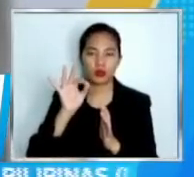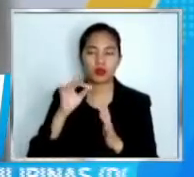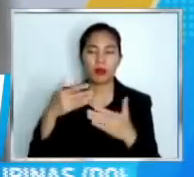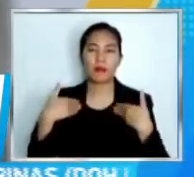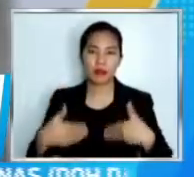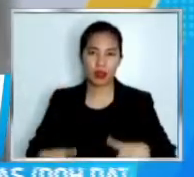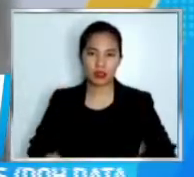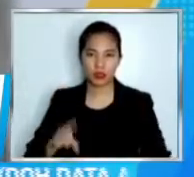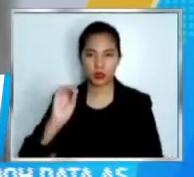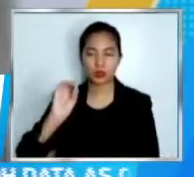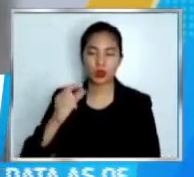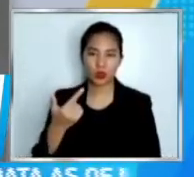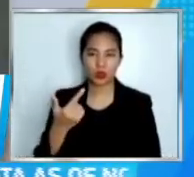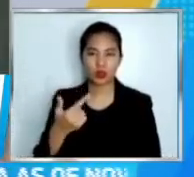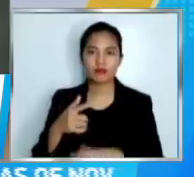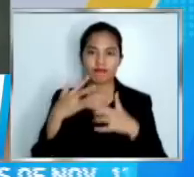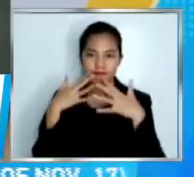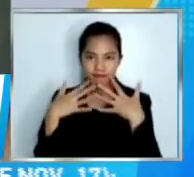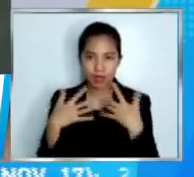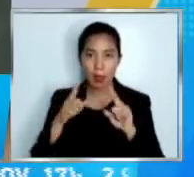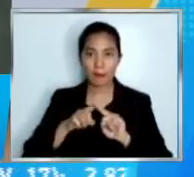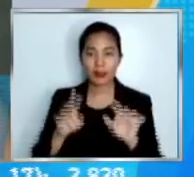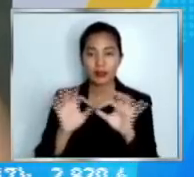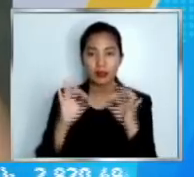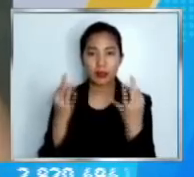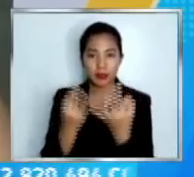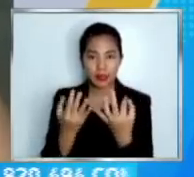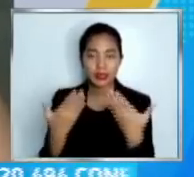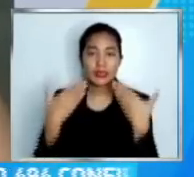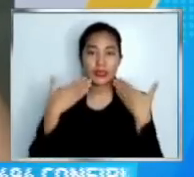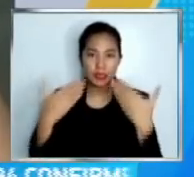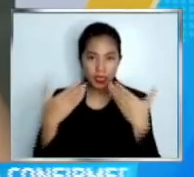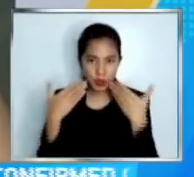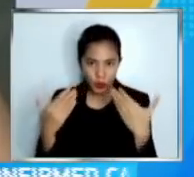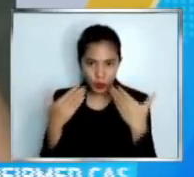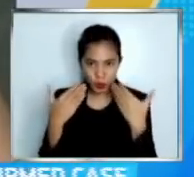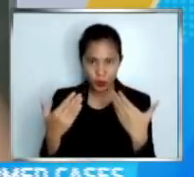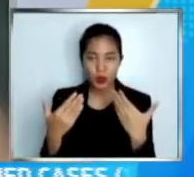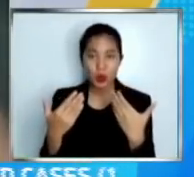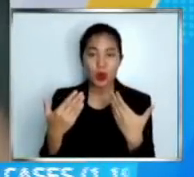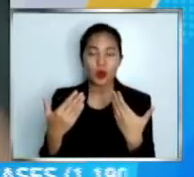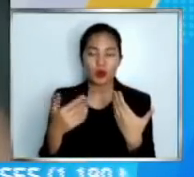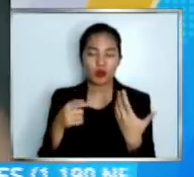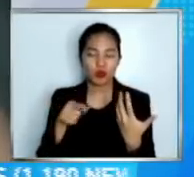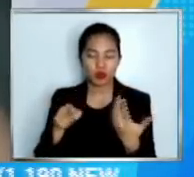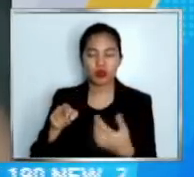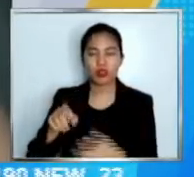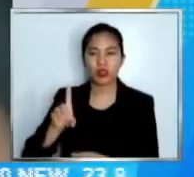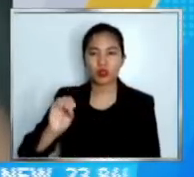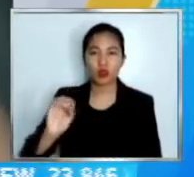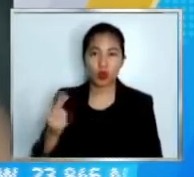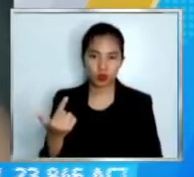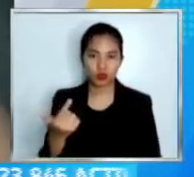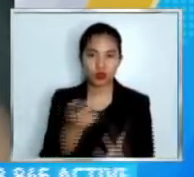Malungkot pero nagpapasalamat ang pamilya ng mga bata sa sakripisyo ng dalawang alagang aso.